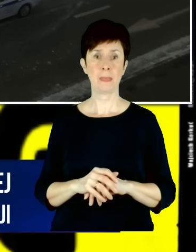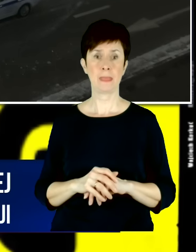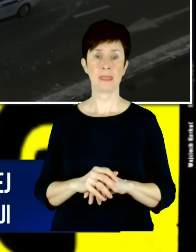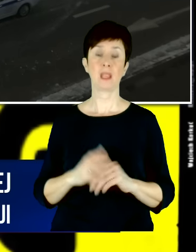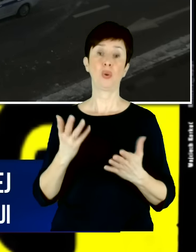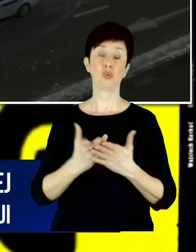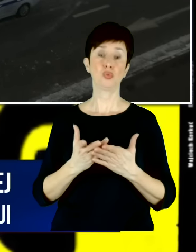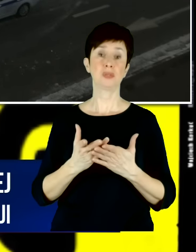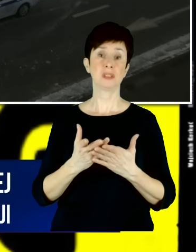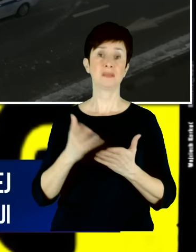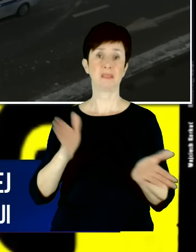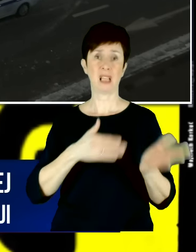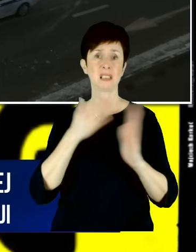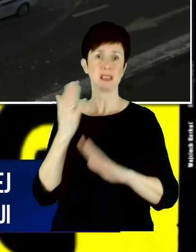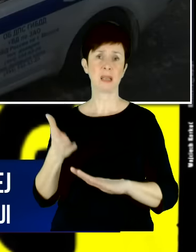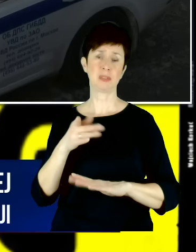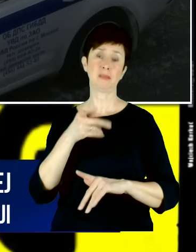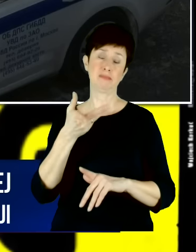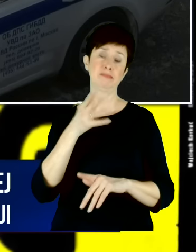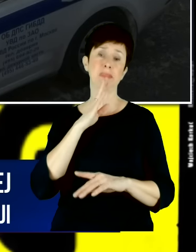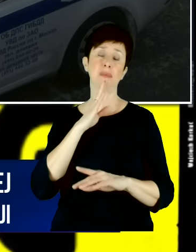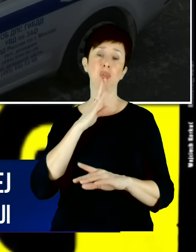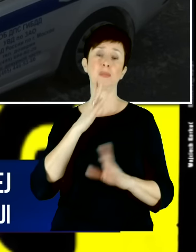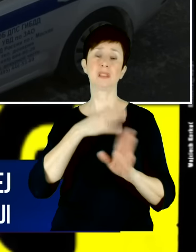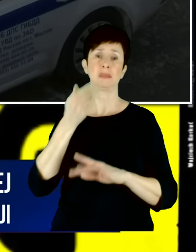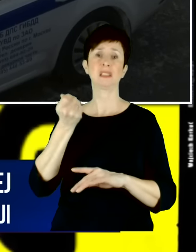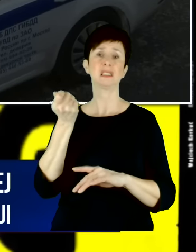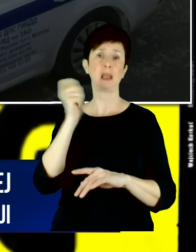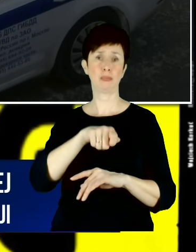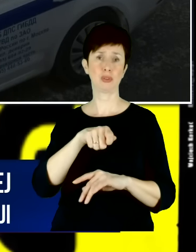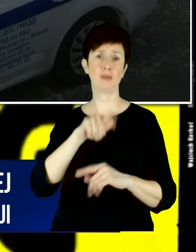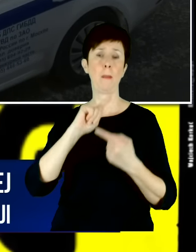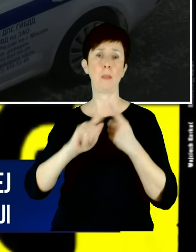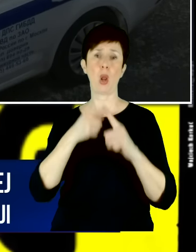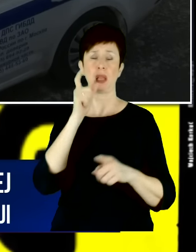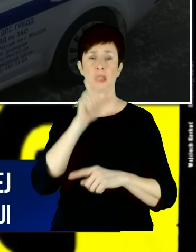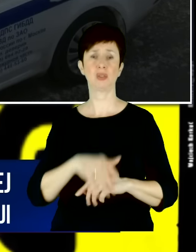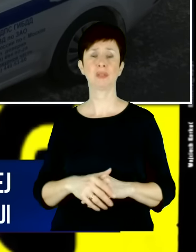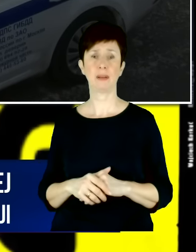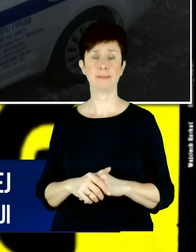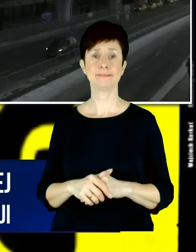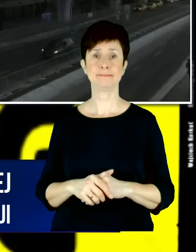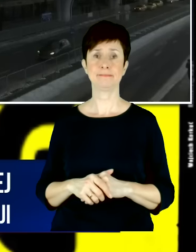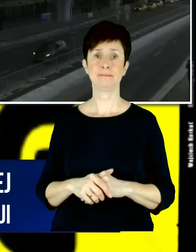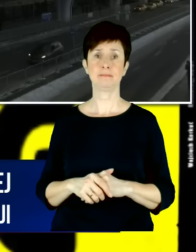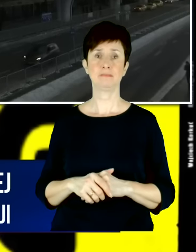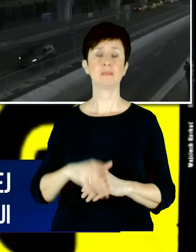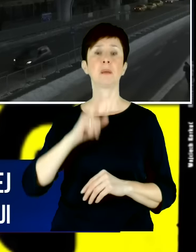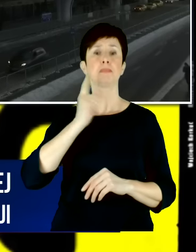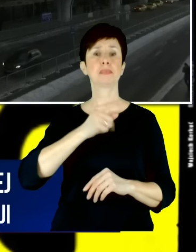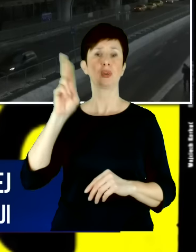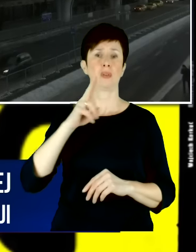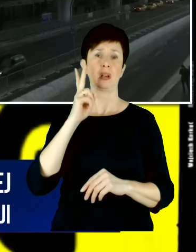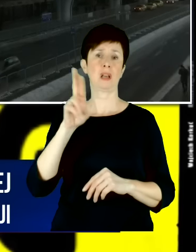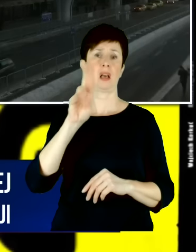prawdopodobnie zabójstwem politycznym na zlecenie Kremla. To jest zdarzenie, które o tyle nie